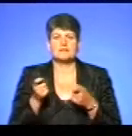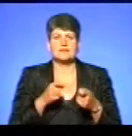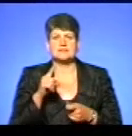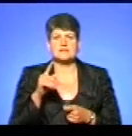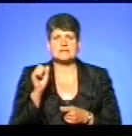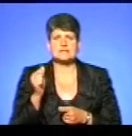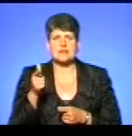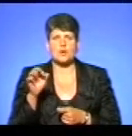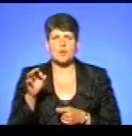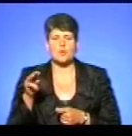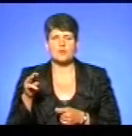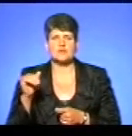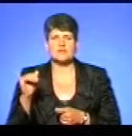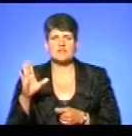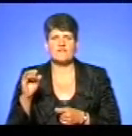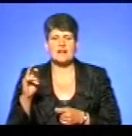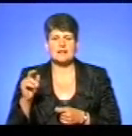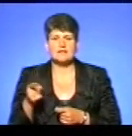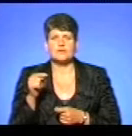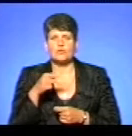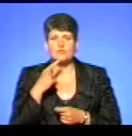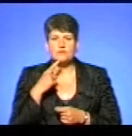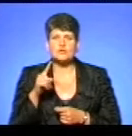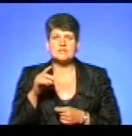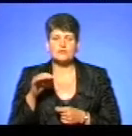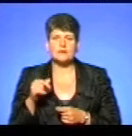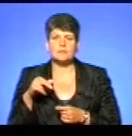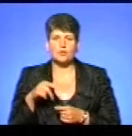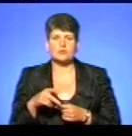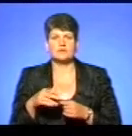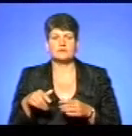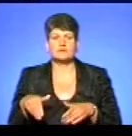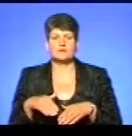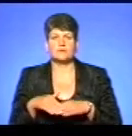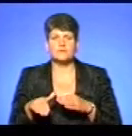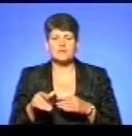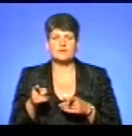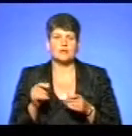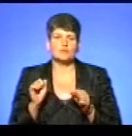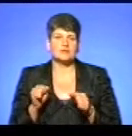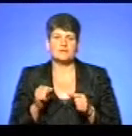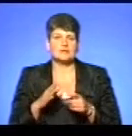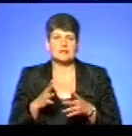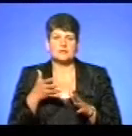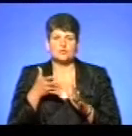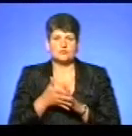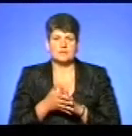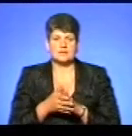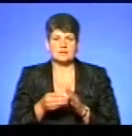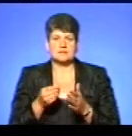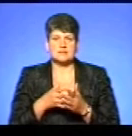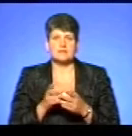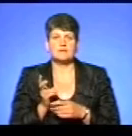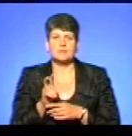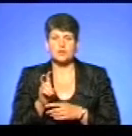він твердила власниця, що за готівельне ходив в двір. От, можливо, десь вони не знайшлися в ціні. Але все-таки він